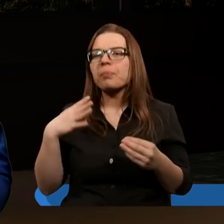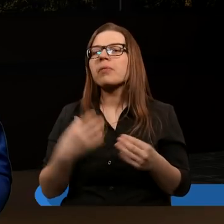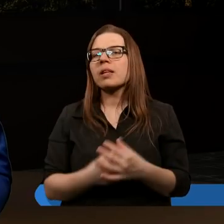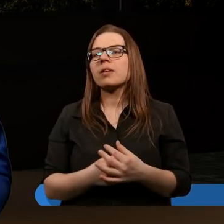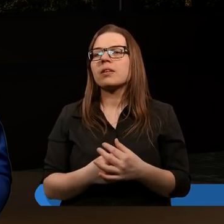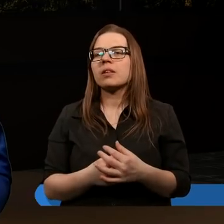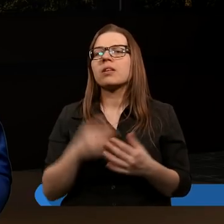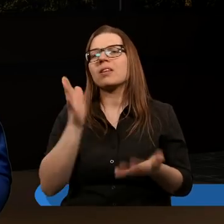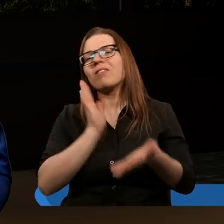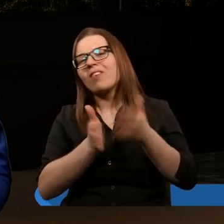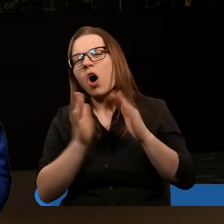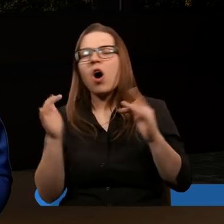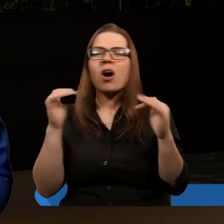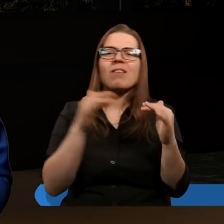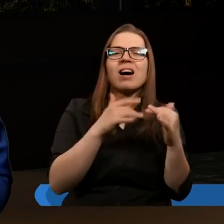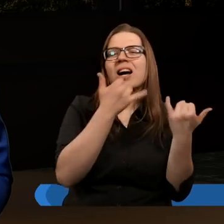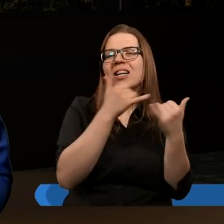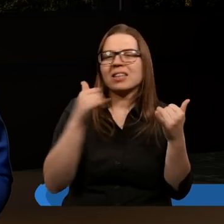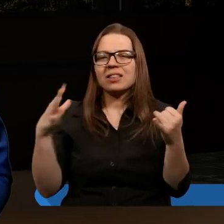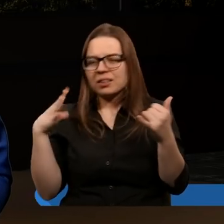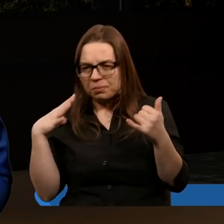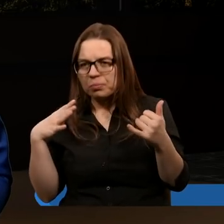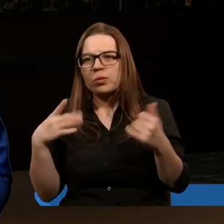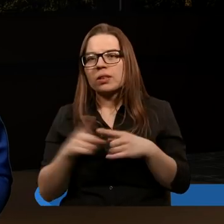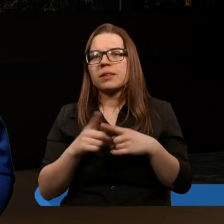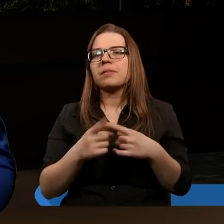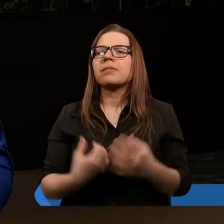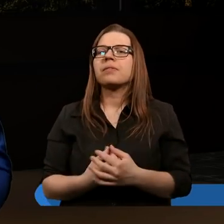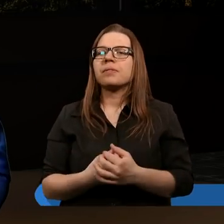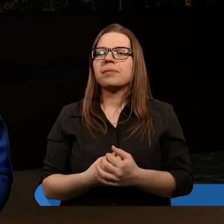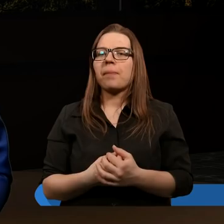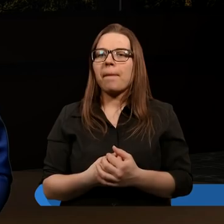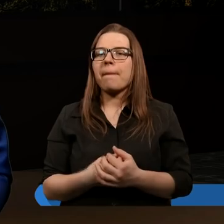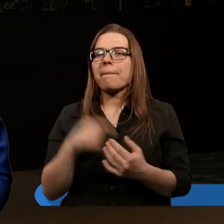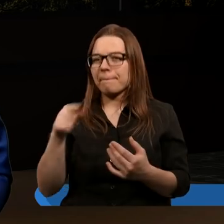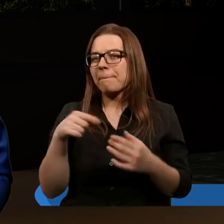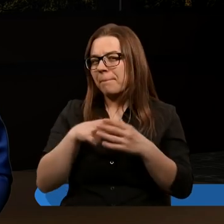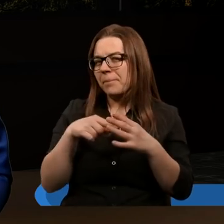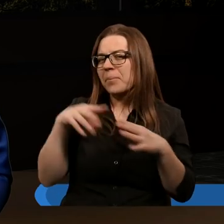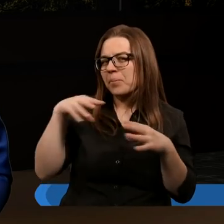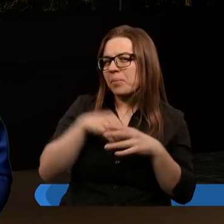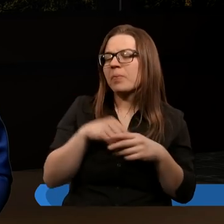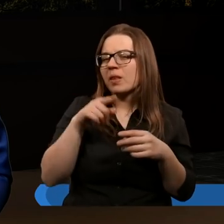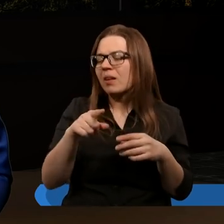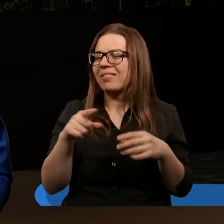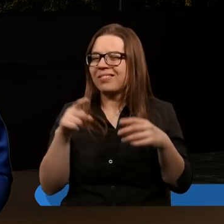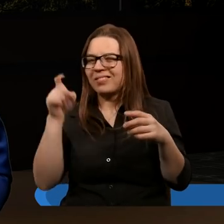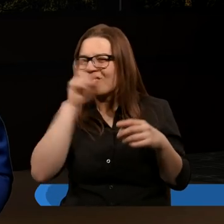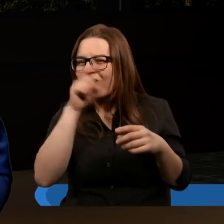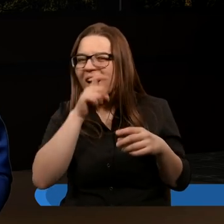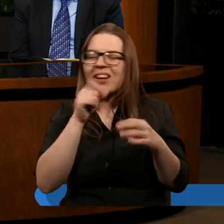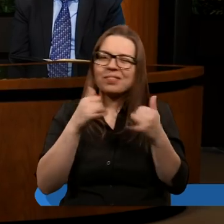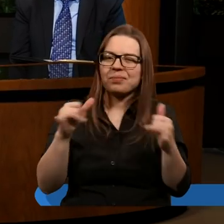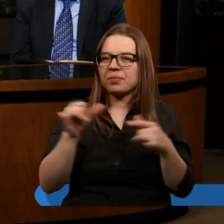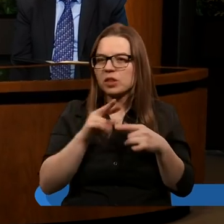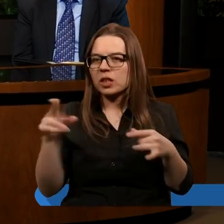toczyć wojny, walki ze sobą właśnie z tymi siłami zła i